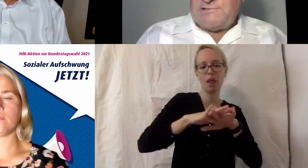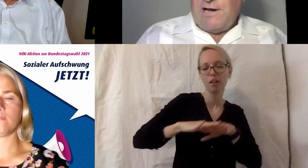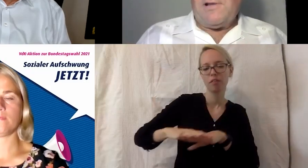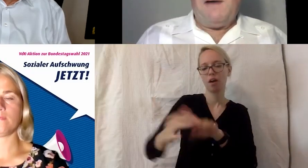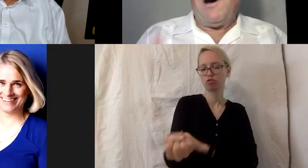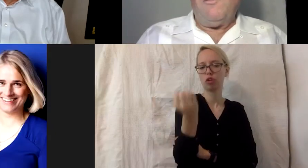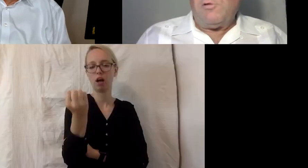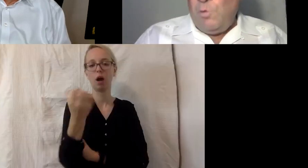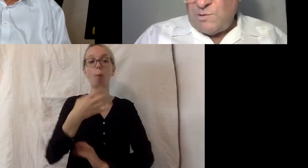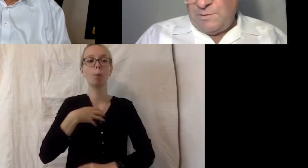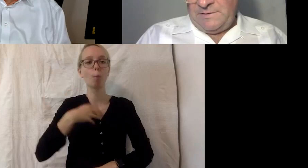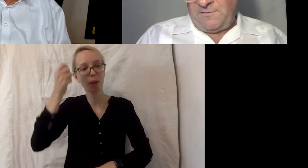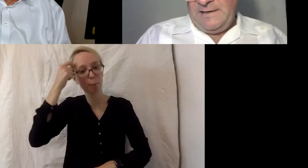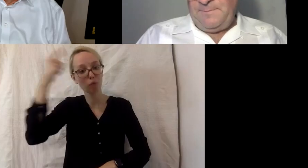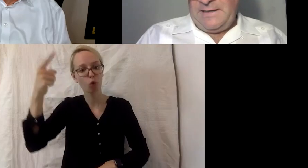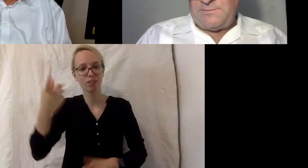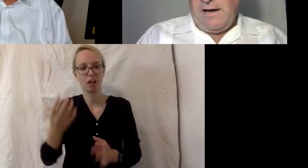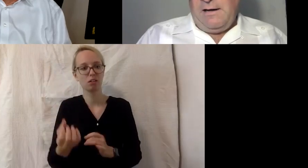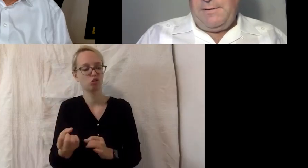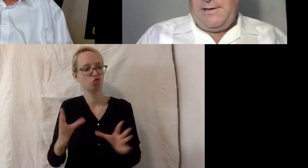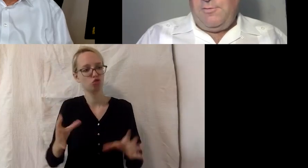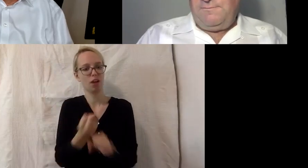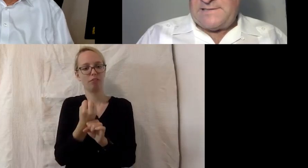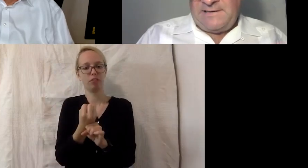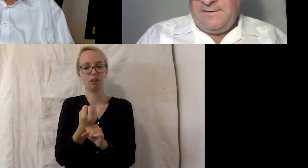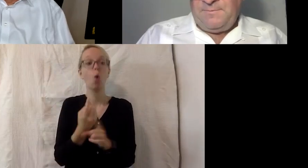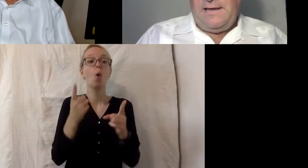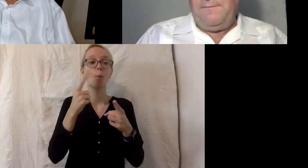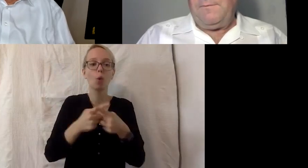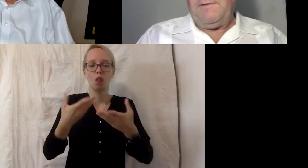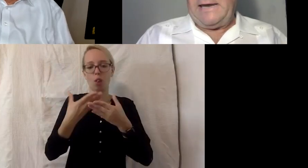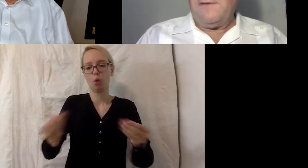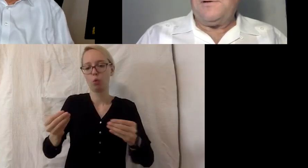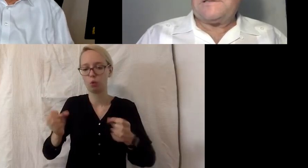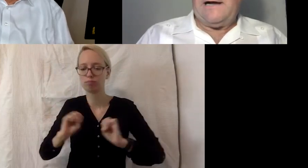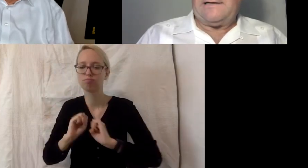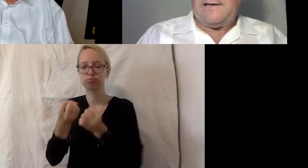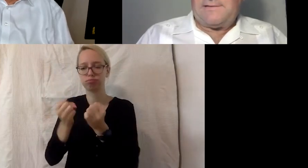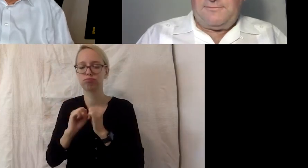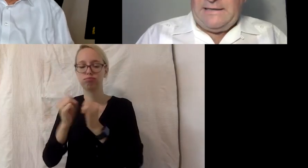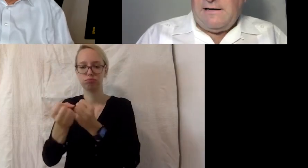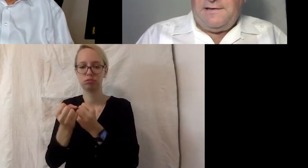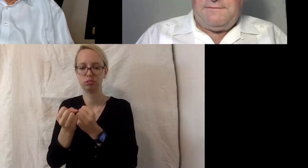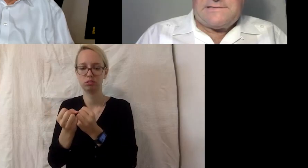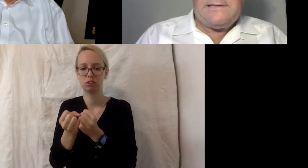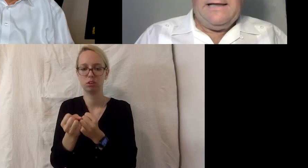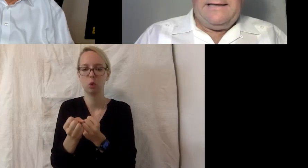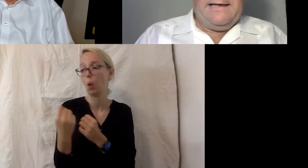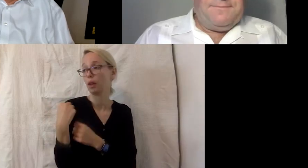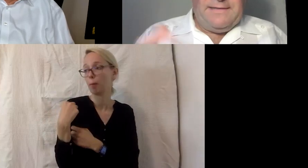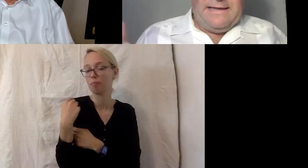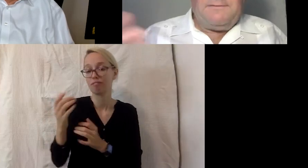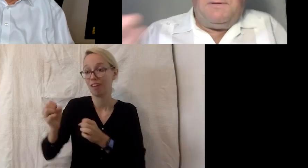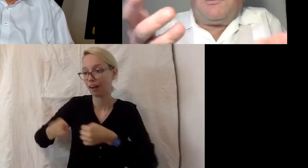Problembewusstsein schaffen, aber auch Lösungen zu erarbeiten. Und was Verena vorhin sagte, dass viele gar nicht wissen